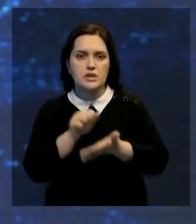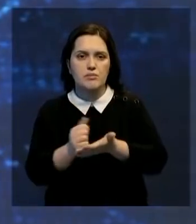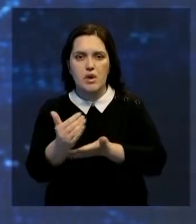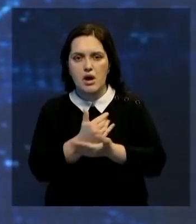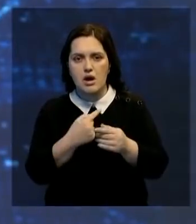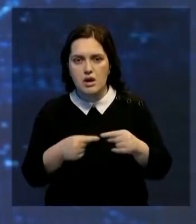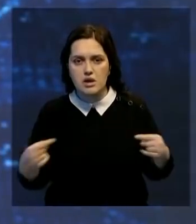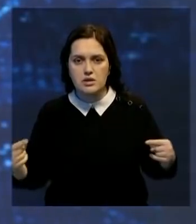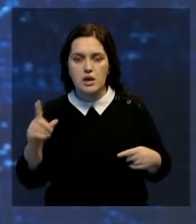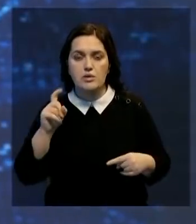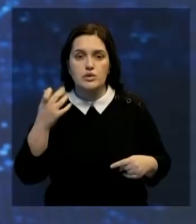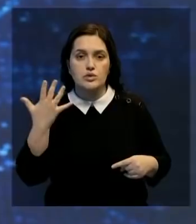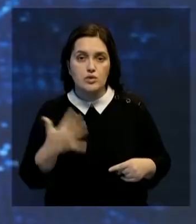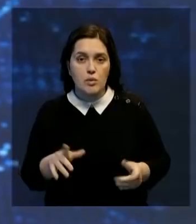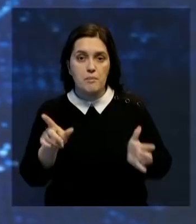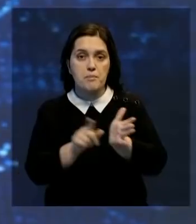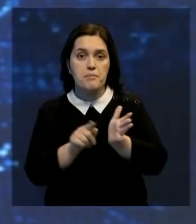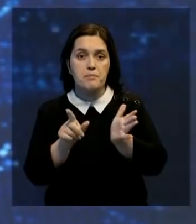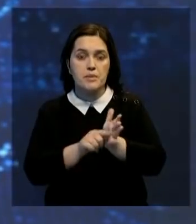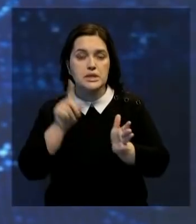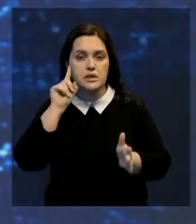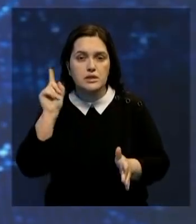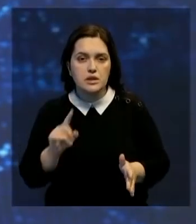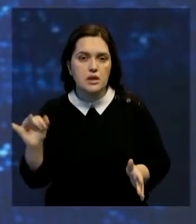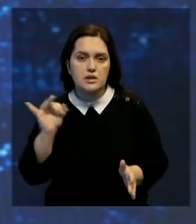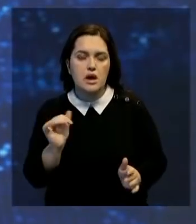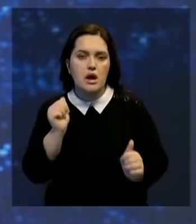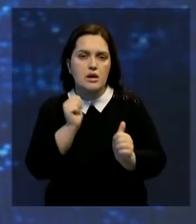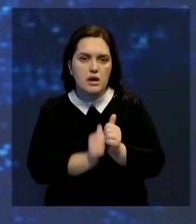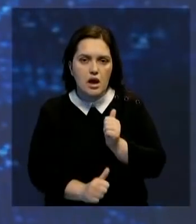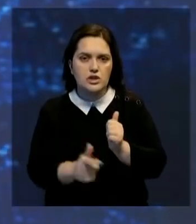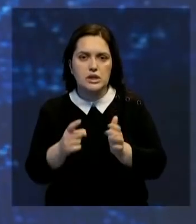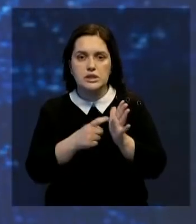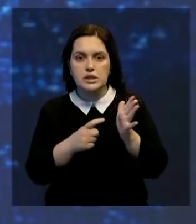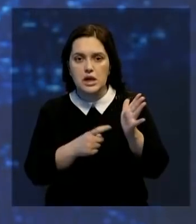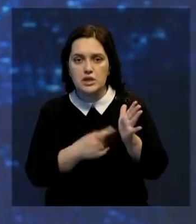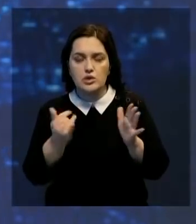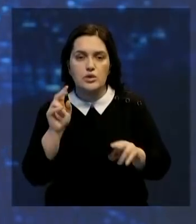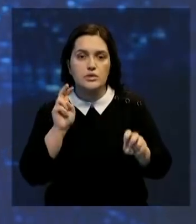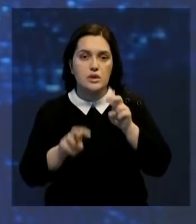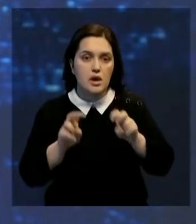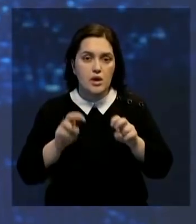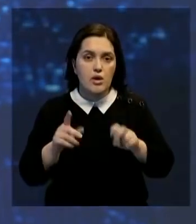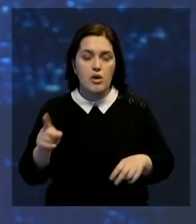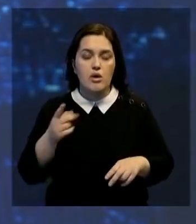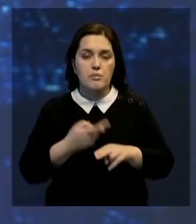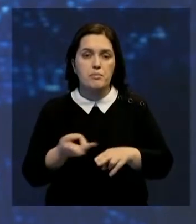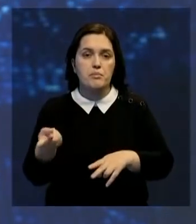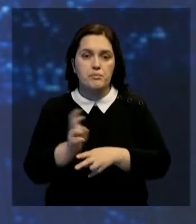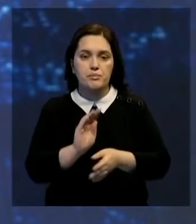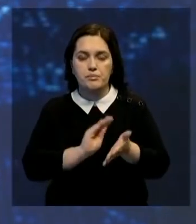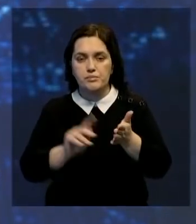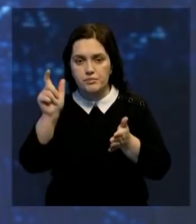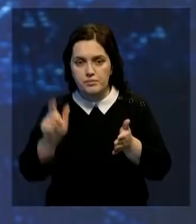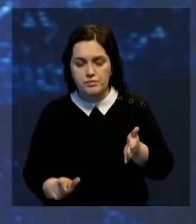различных экспонатов. Собралось их более 150. Пенсионер знает историю каждого предмета и делится ею с посетителями.